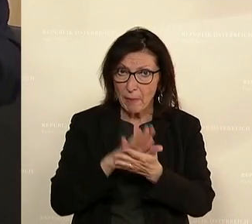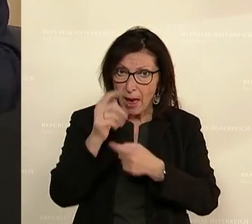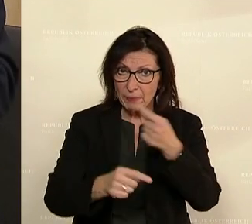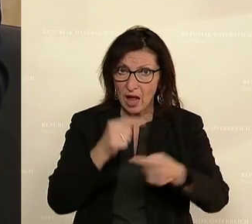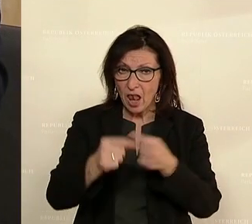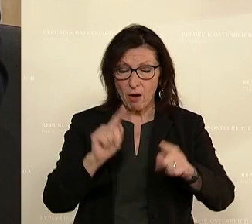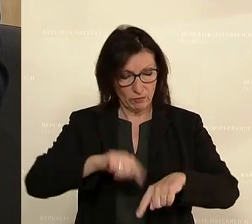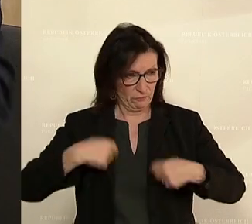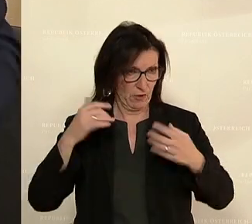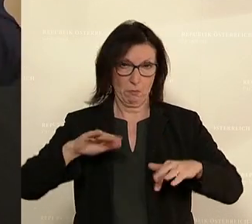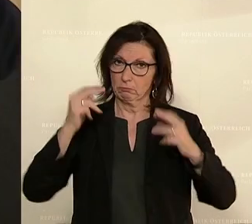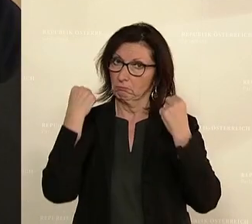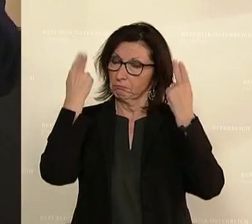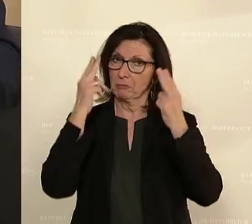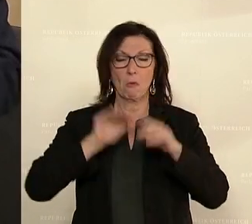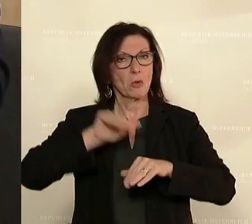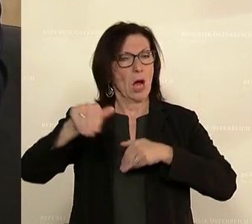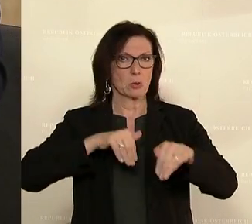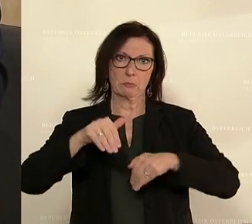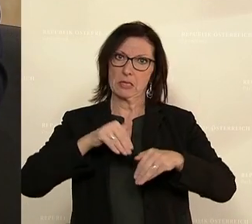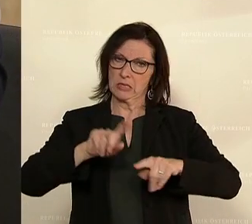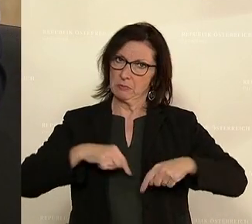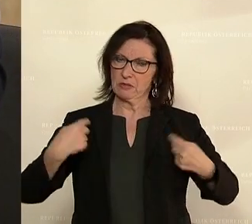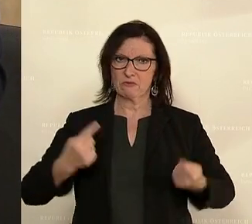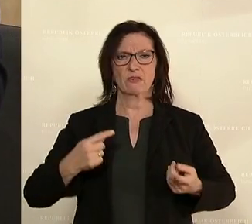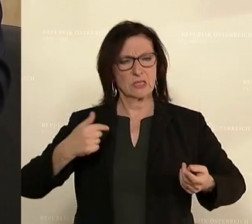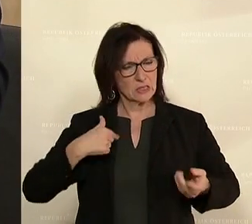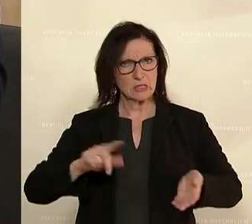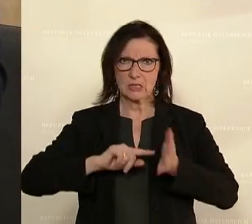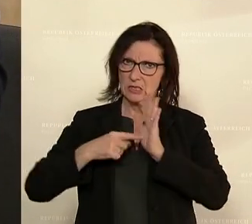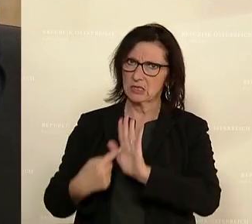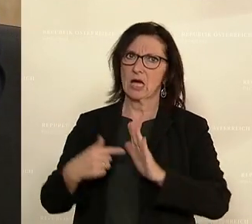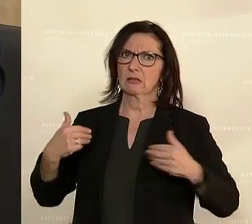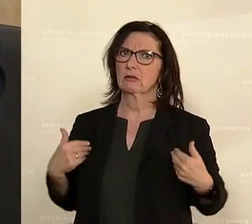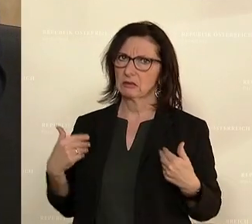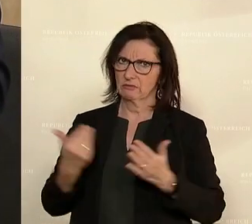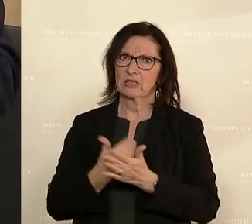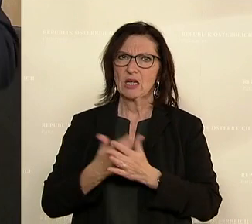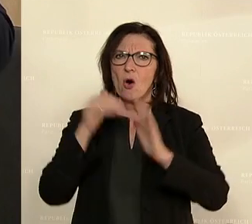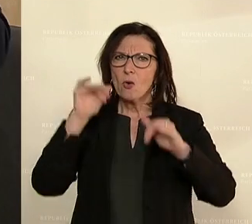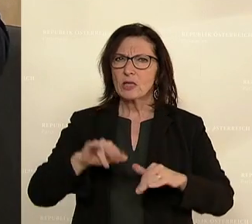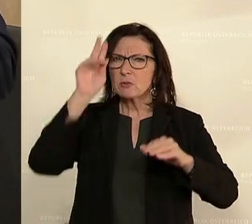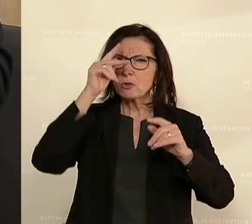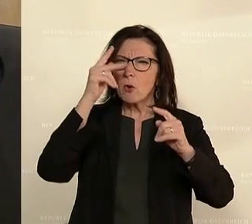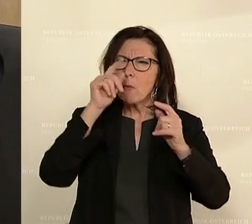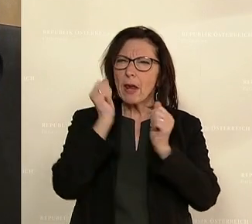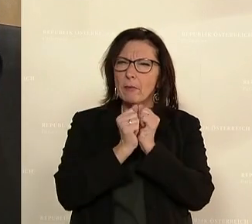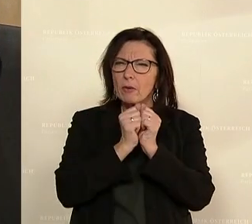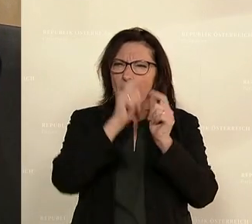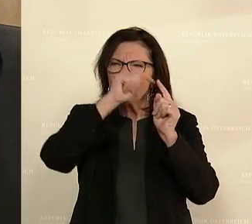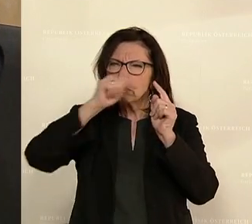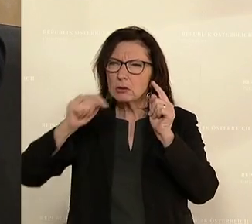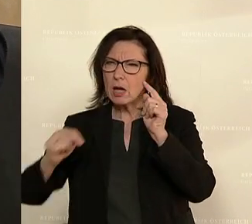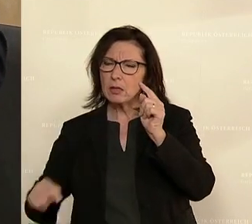Und dafür steht das Außenministerium, dafür stehe ich persönlich. Und das muss dann durchdeklinieren. Und noch einen letzten Satz